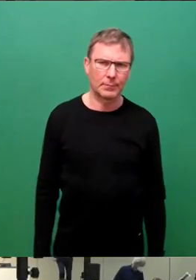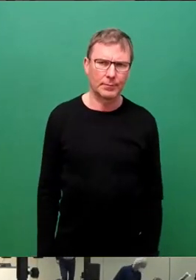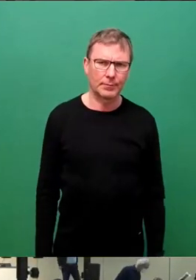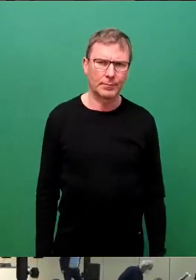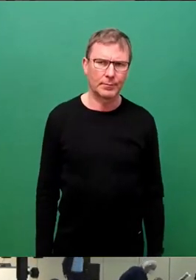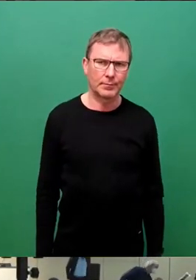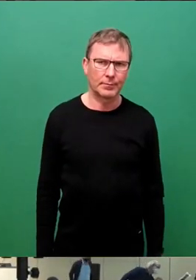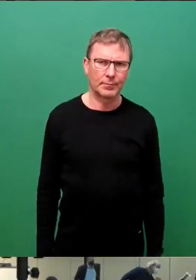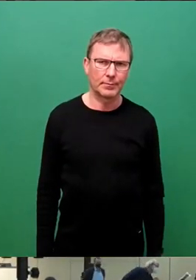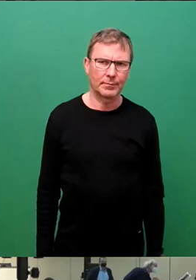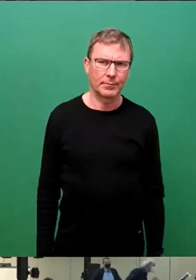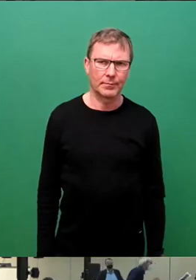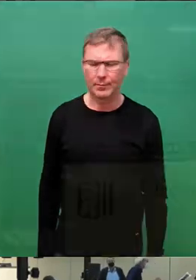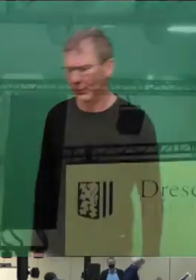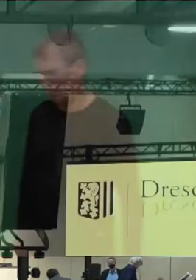Was ist